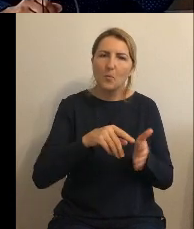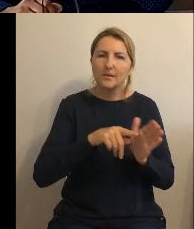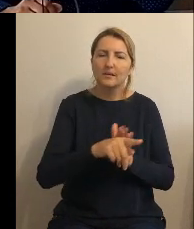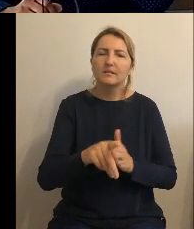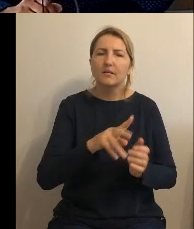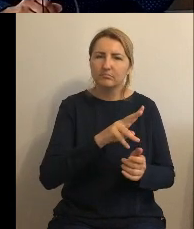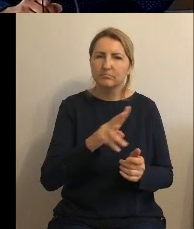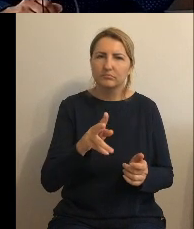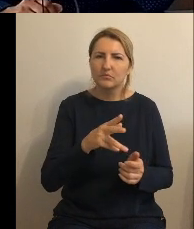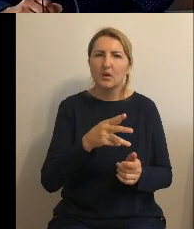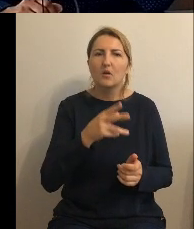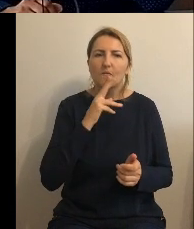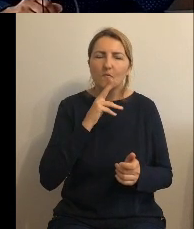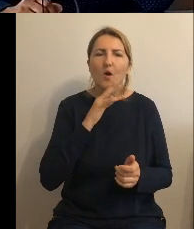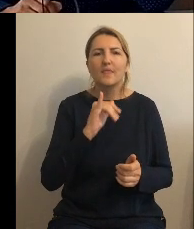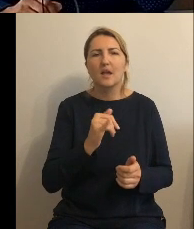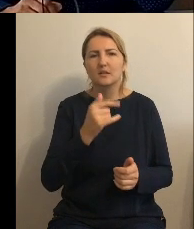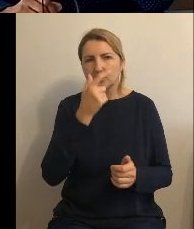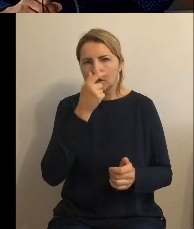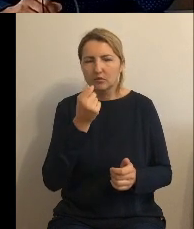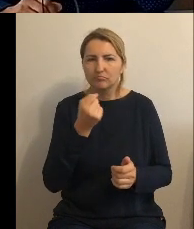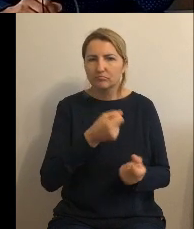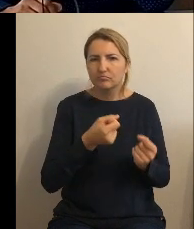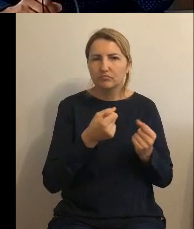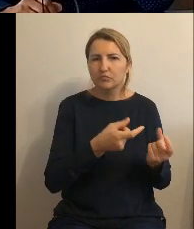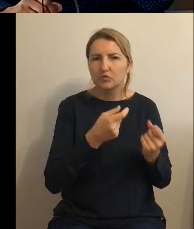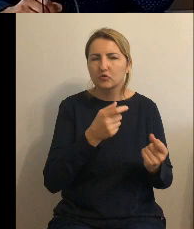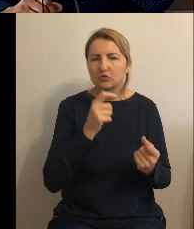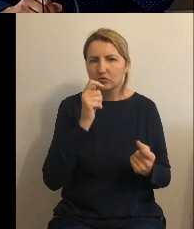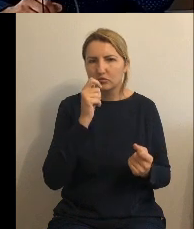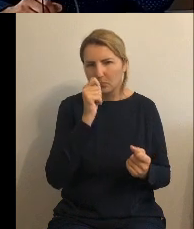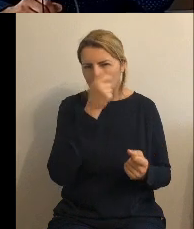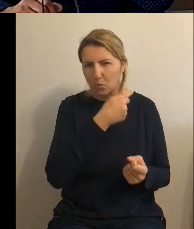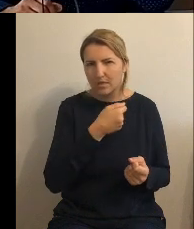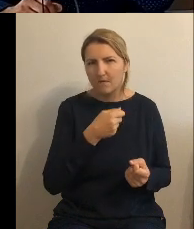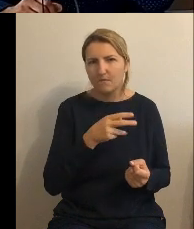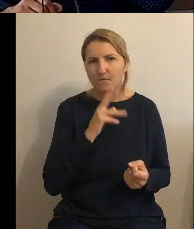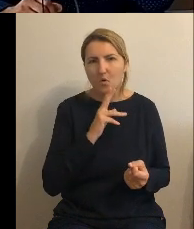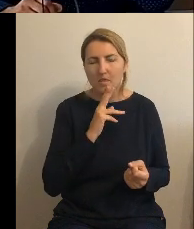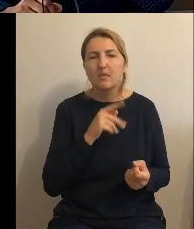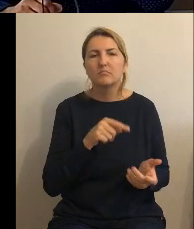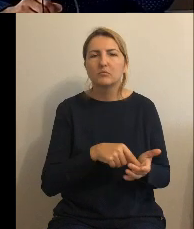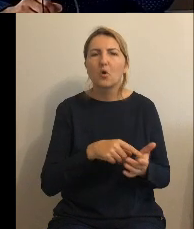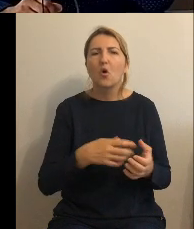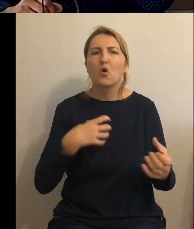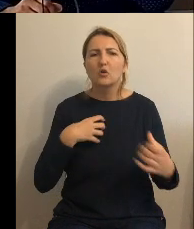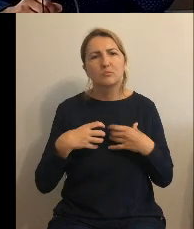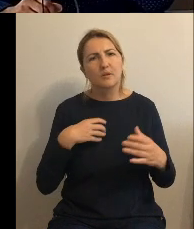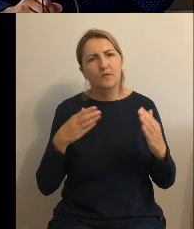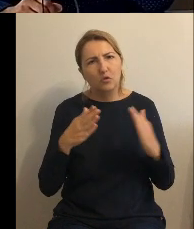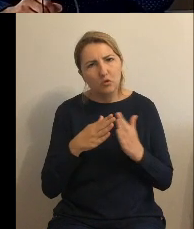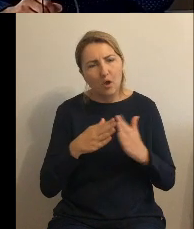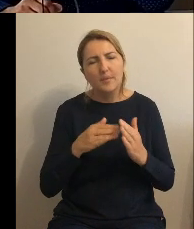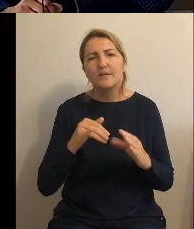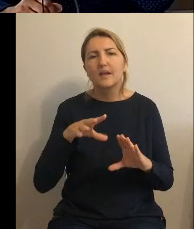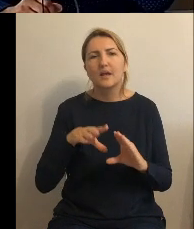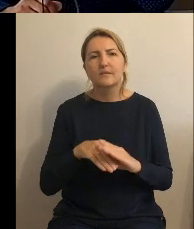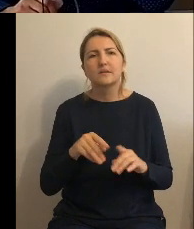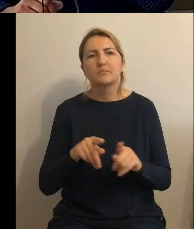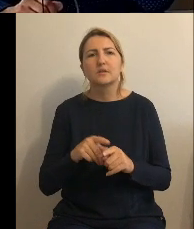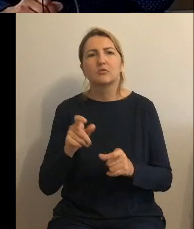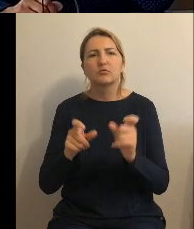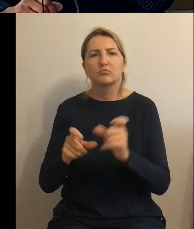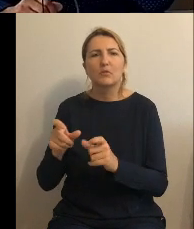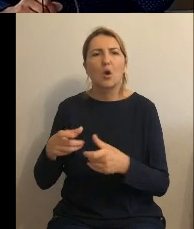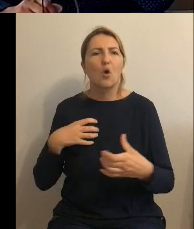pierwszej grupy odbiorców ścieków którą stanowią gospodarstwa domowe oraz jednostki gospodarcze nie prowadzące